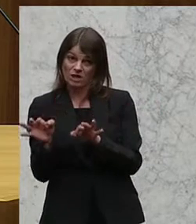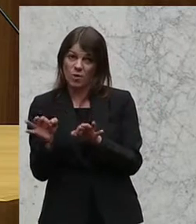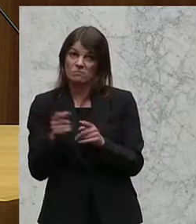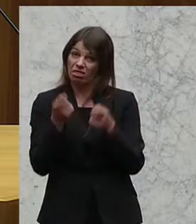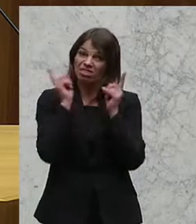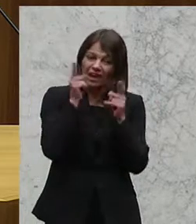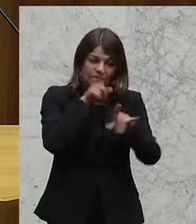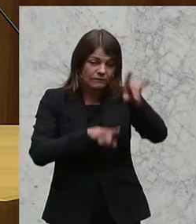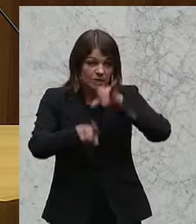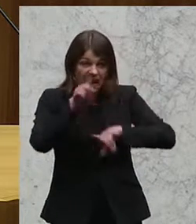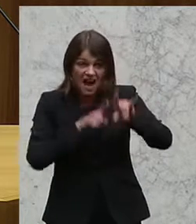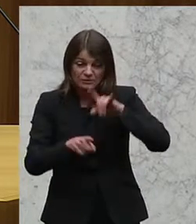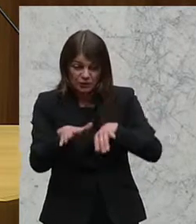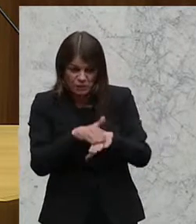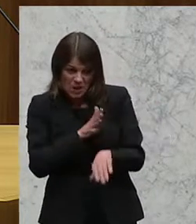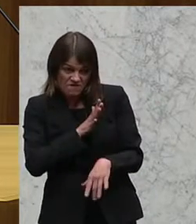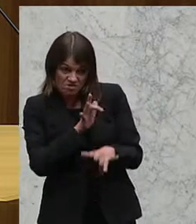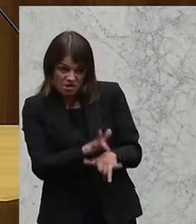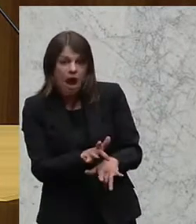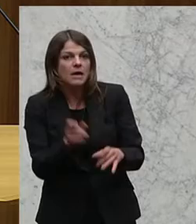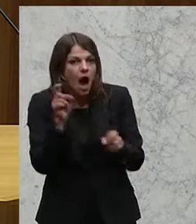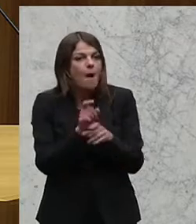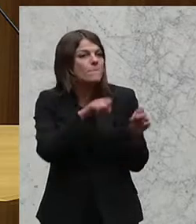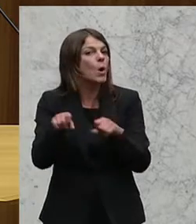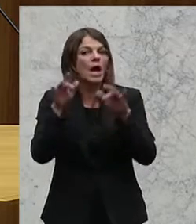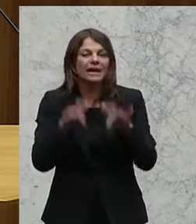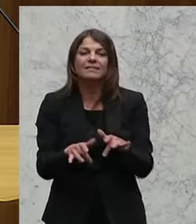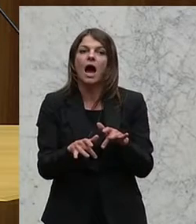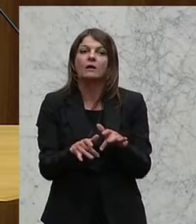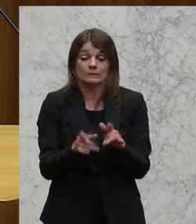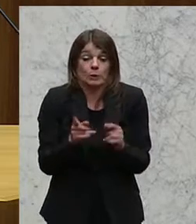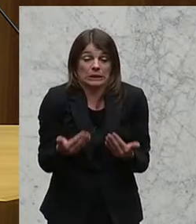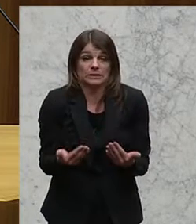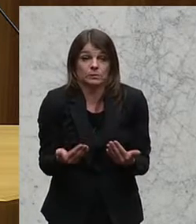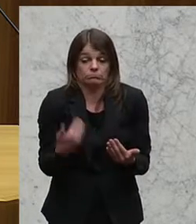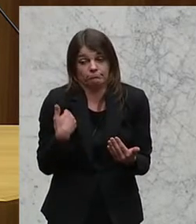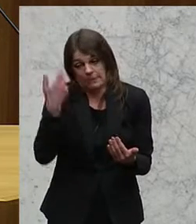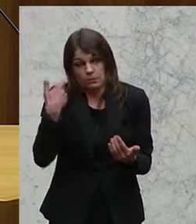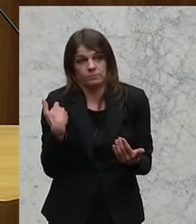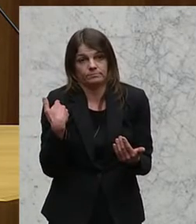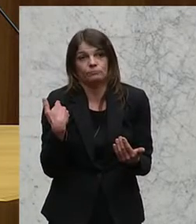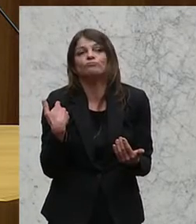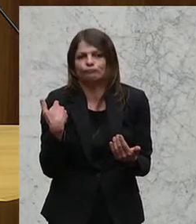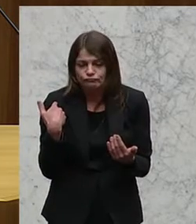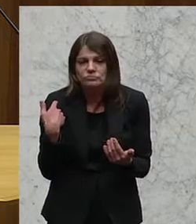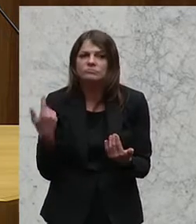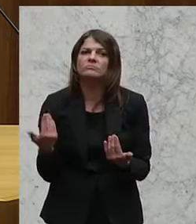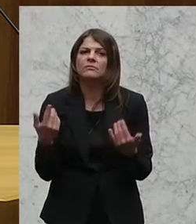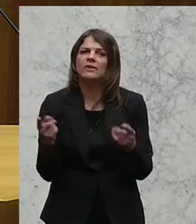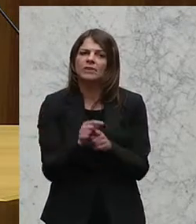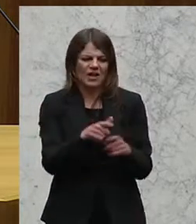bei dringendem Verdacht gefährdet erscheint, hätte er auch die Möglichkeit haben sollen, unseres Erachtens, dass er diese